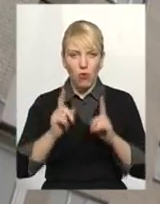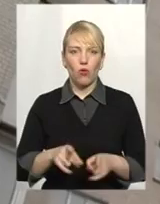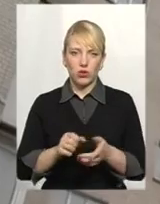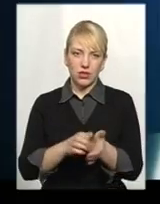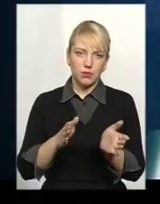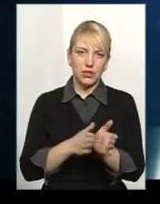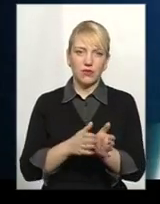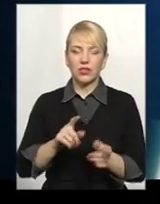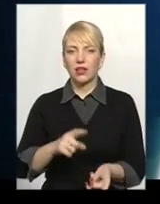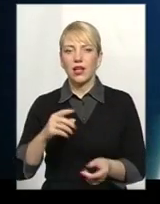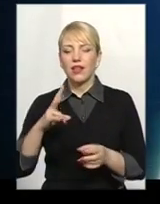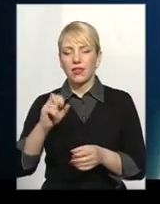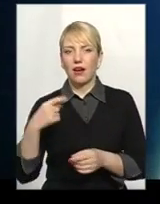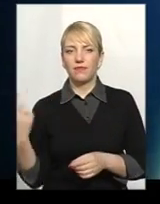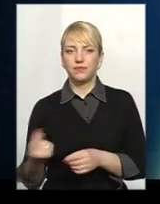обліку газу.